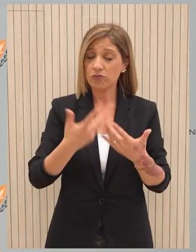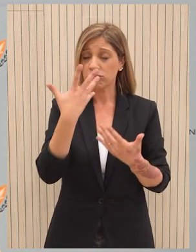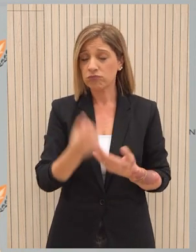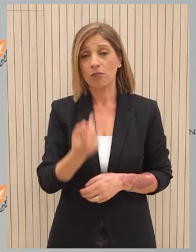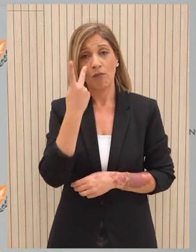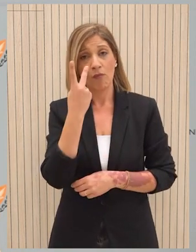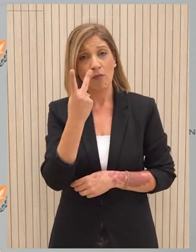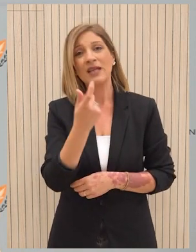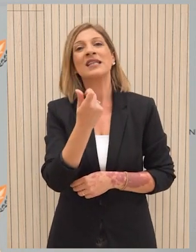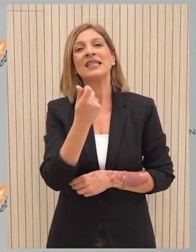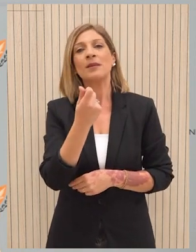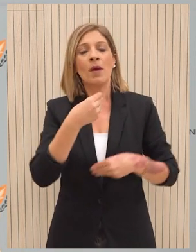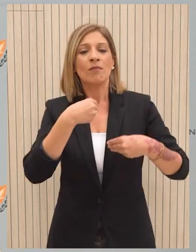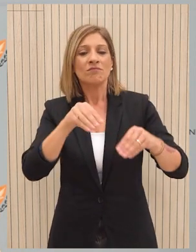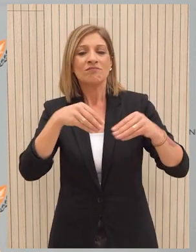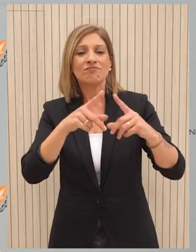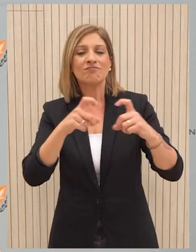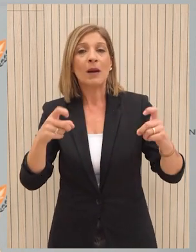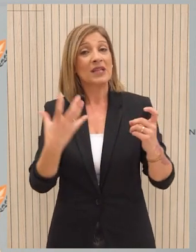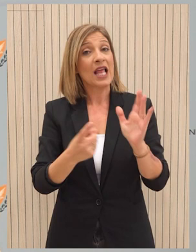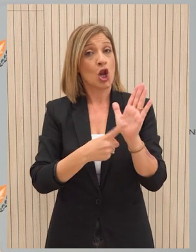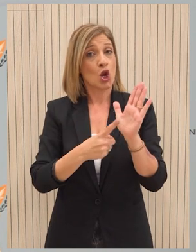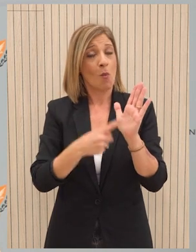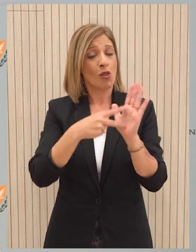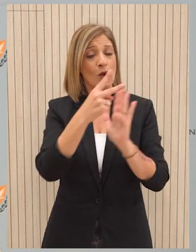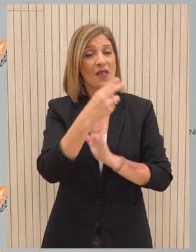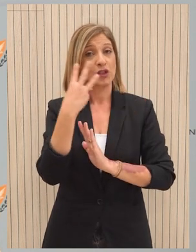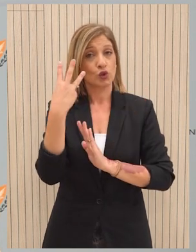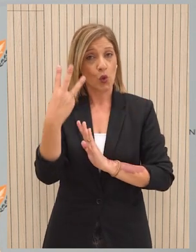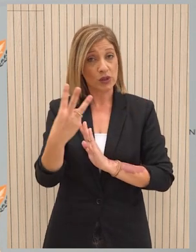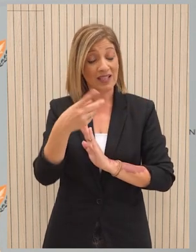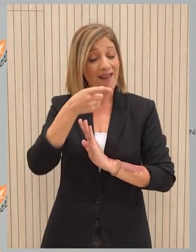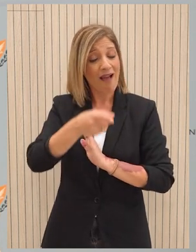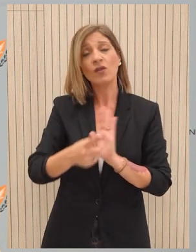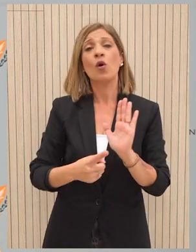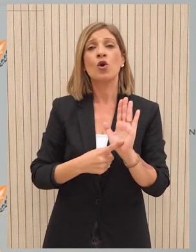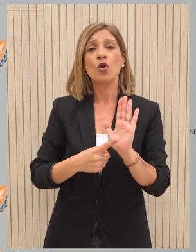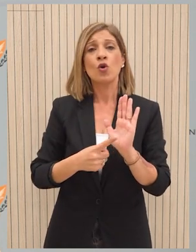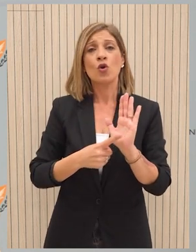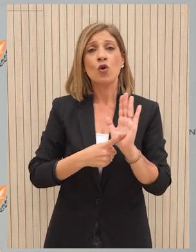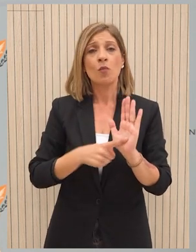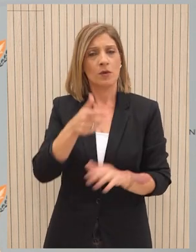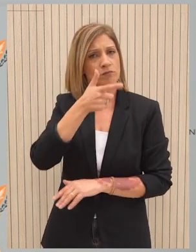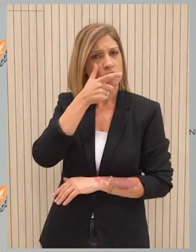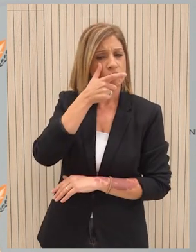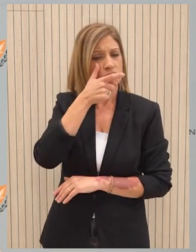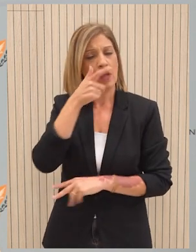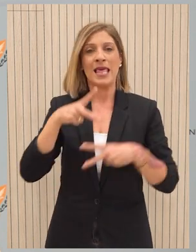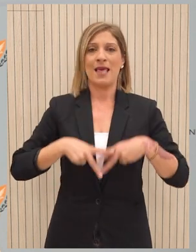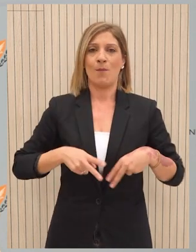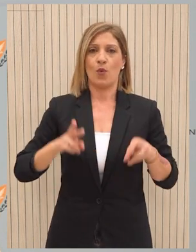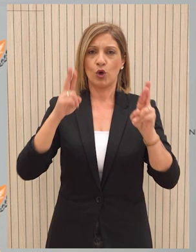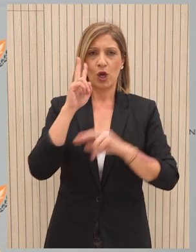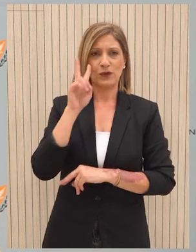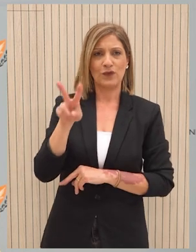παρακολούθησης Τιμών Ιλιανικής Πώλησης Προϊόντων Νόμος 2023 που δίνει την δυνατότητα συλλογής και παρακολούθησης από το Υπουργείο